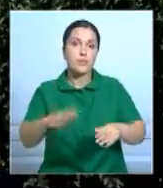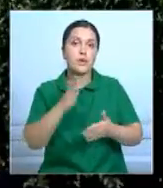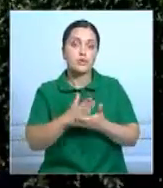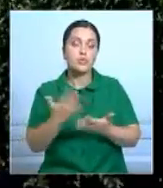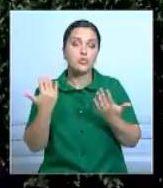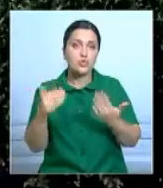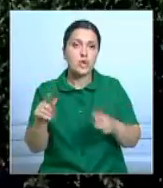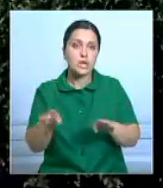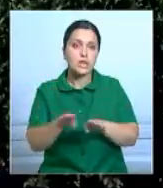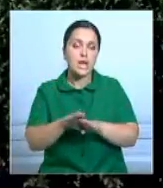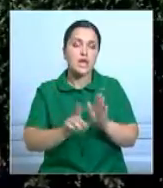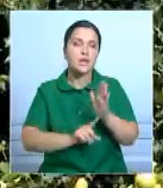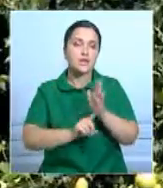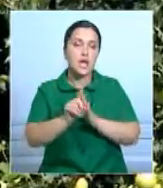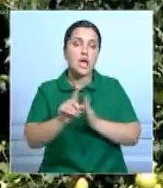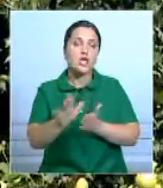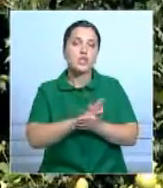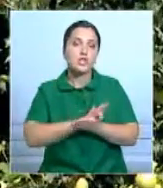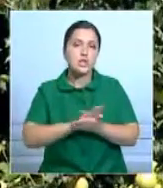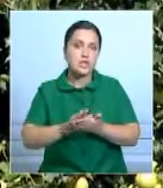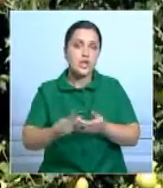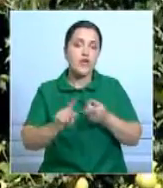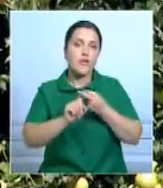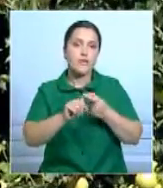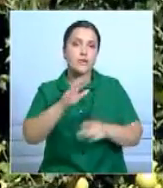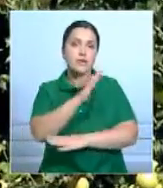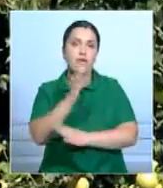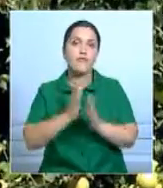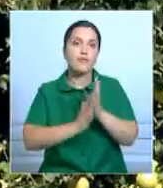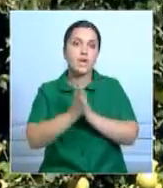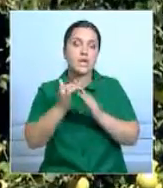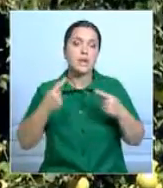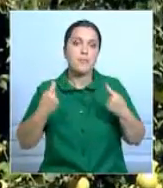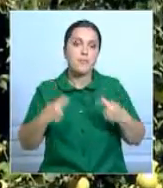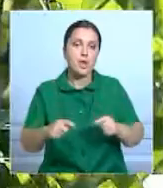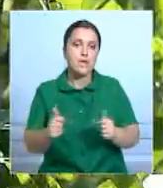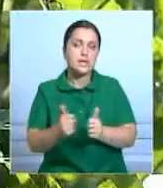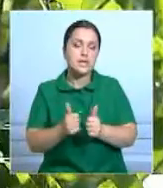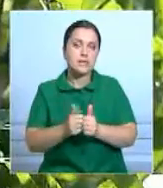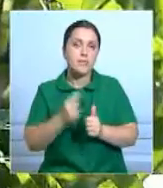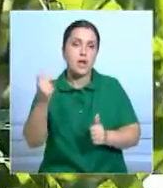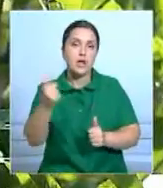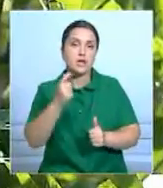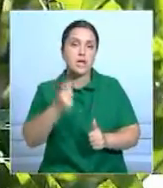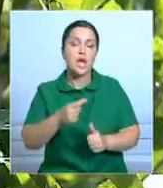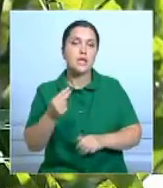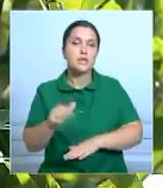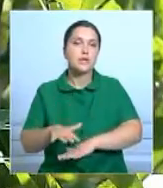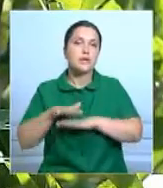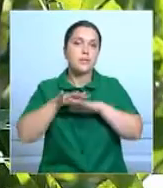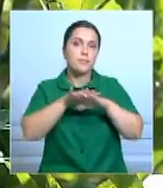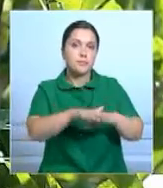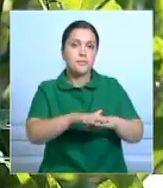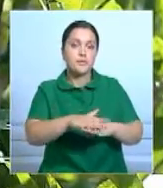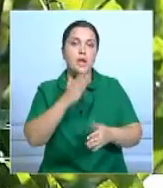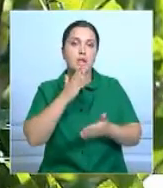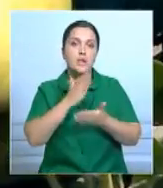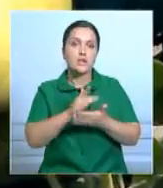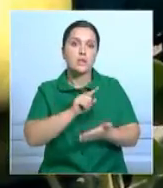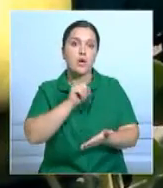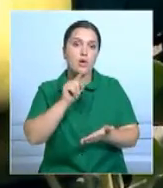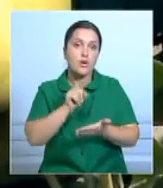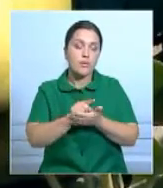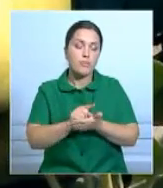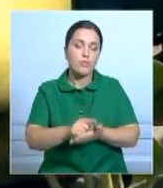садоводы уже так и поступают. Чистые от вирусов саженцы они выращивают и продают соседним хозяйствам. А вот субсидирование плодовых культур